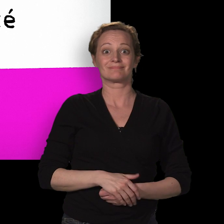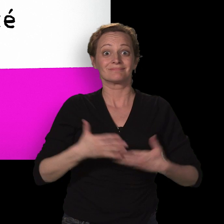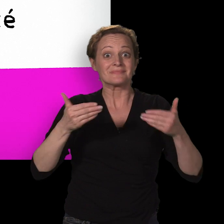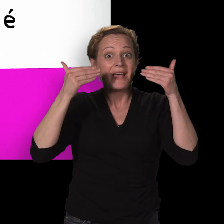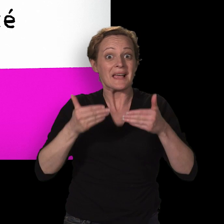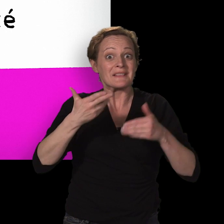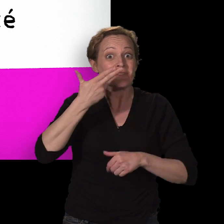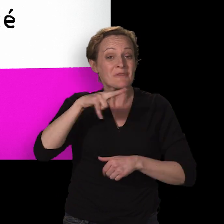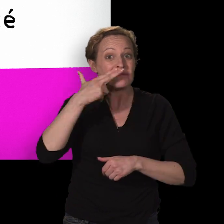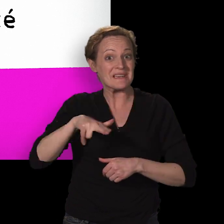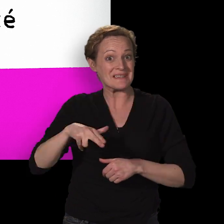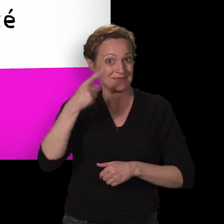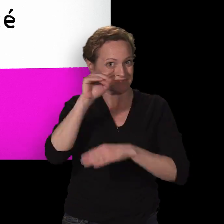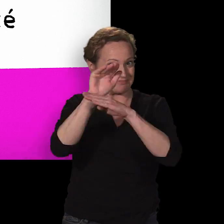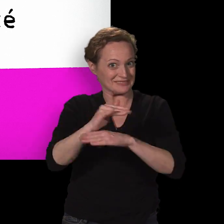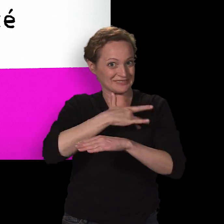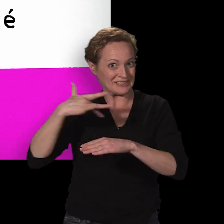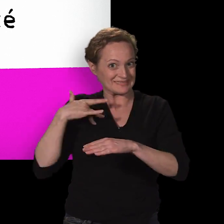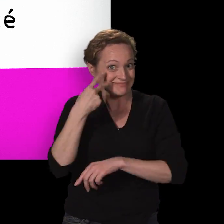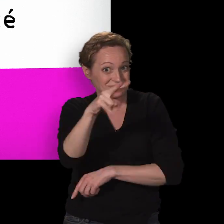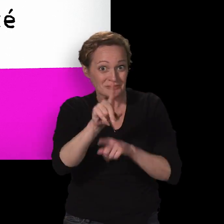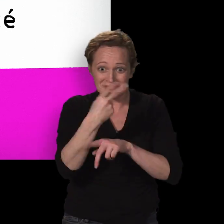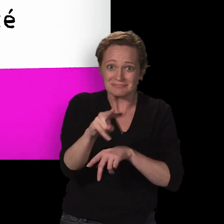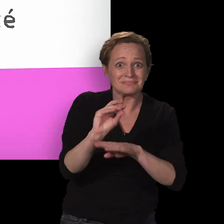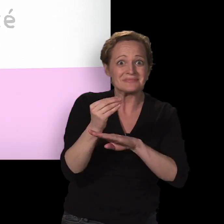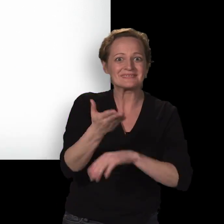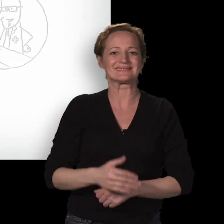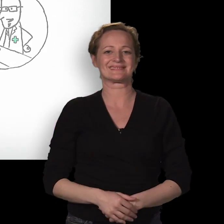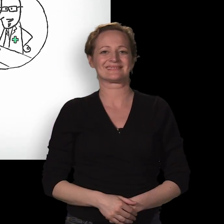Arrêter de fumer pour protéger sa santé et celle de son bébé.